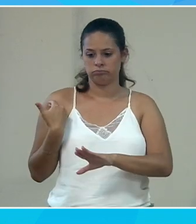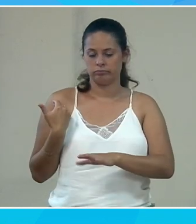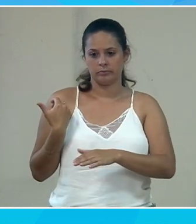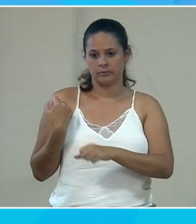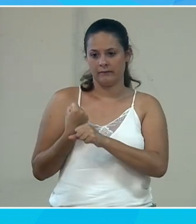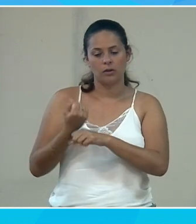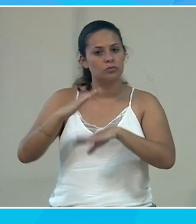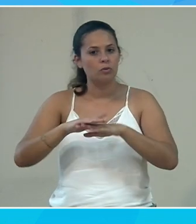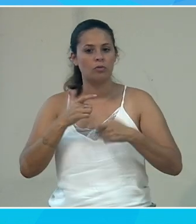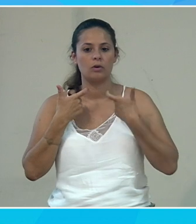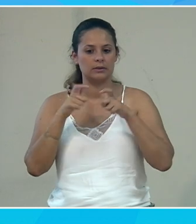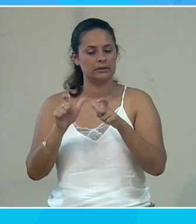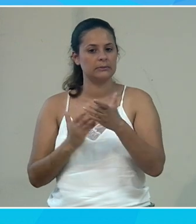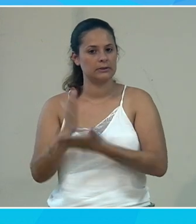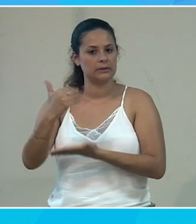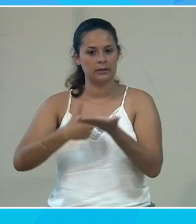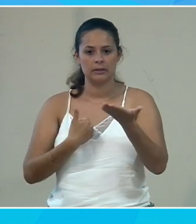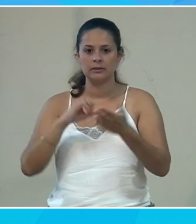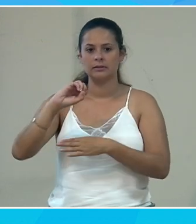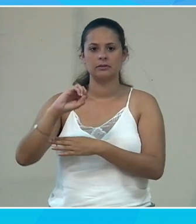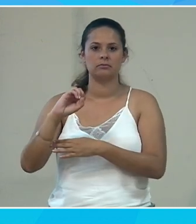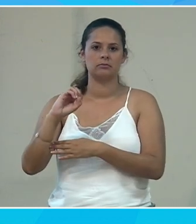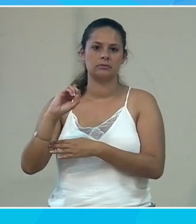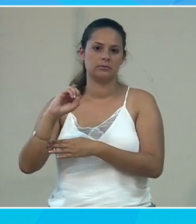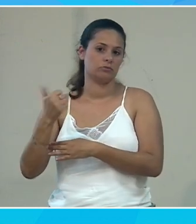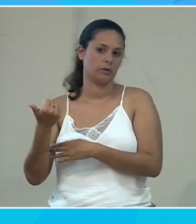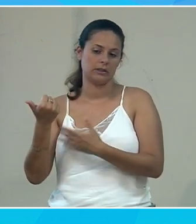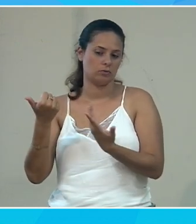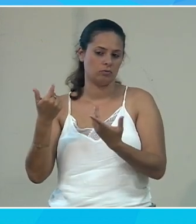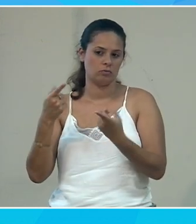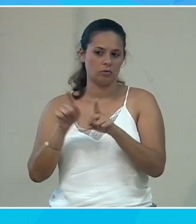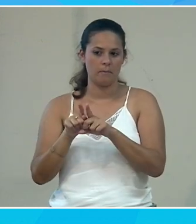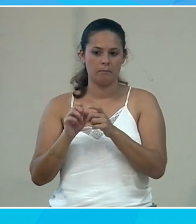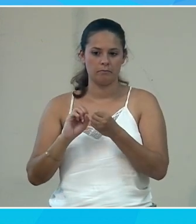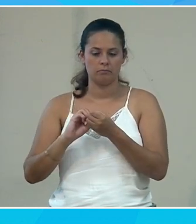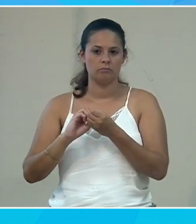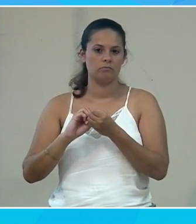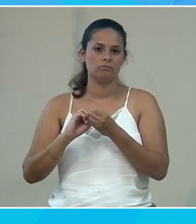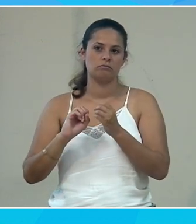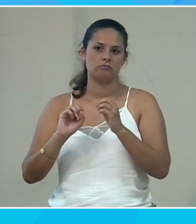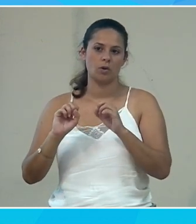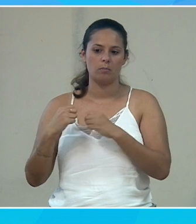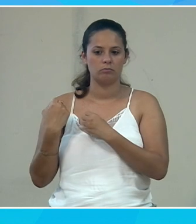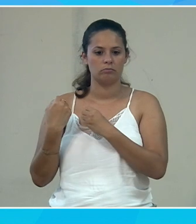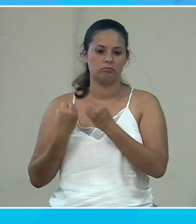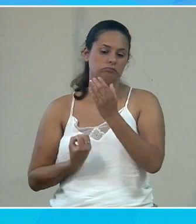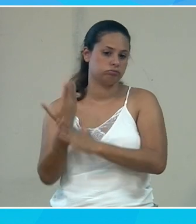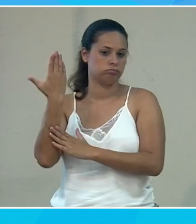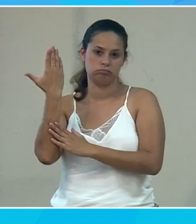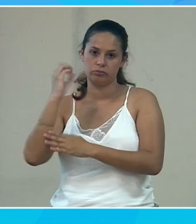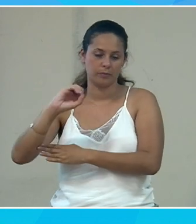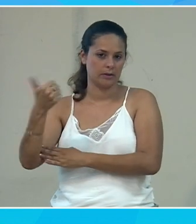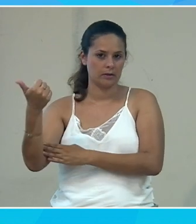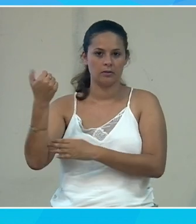'accessibilité et la digitalisation, donc, on va dire, leur révolution numérique en tant qu'association. Et on